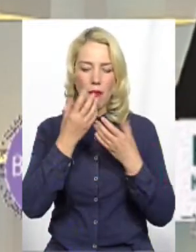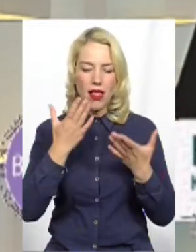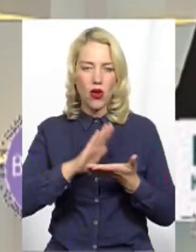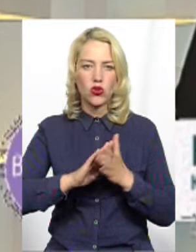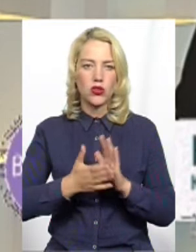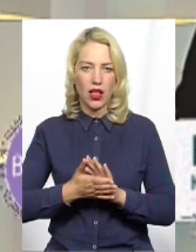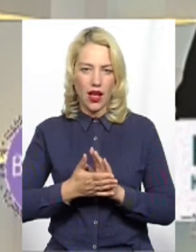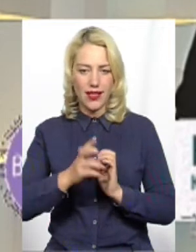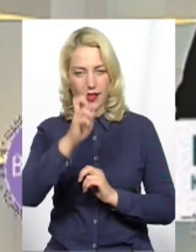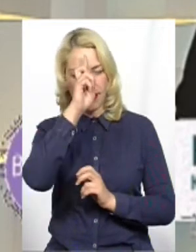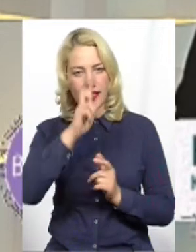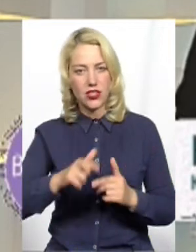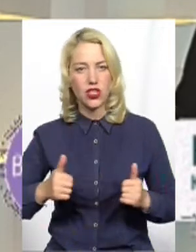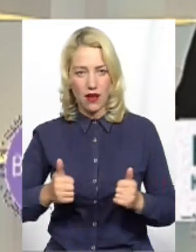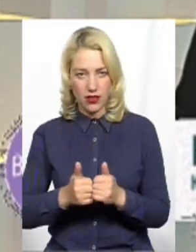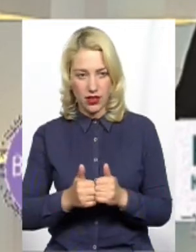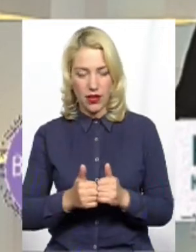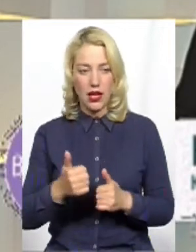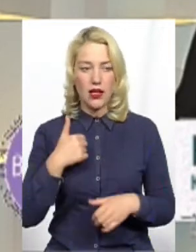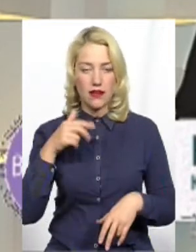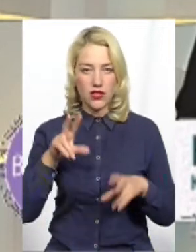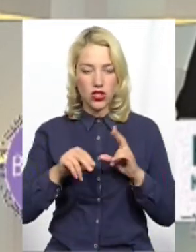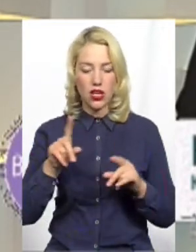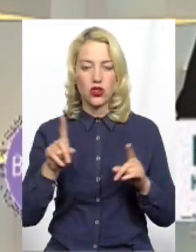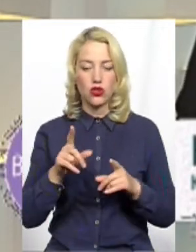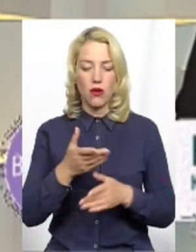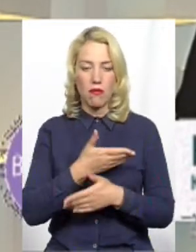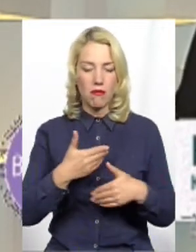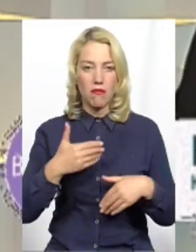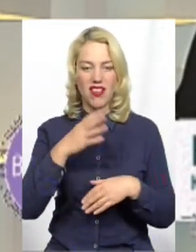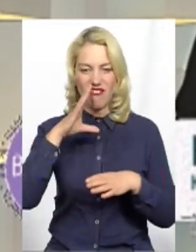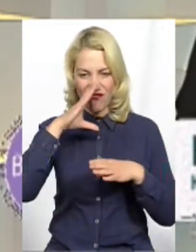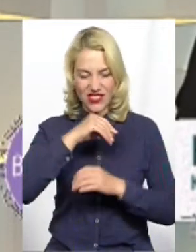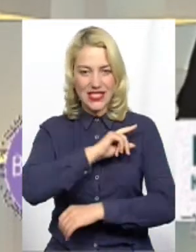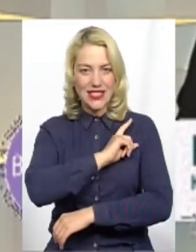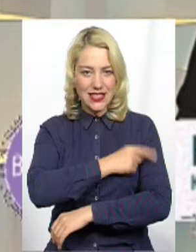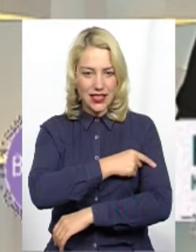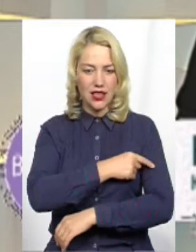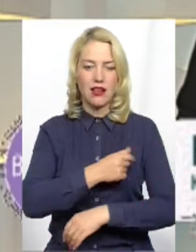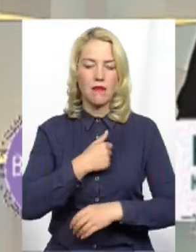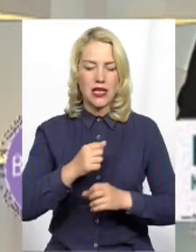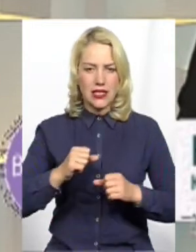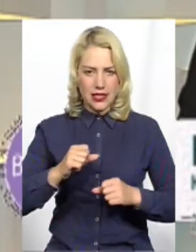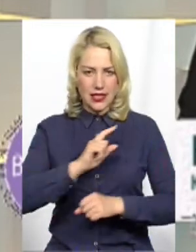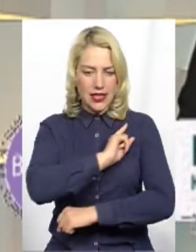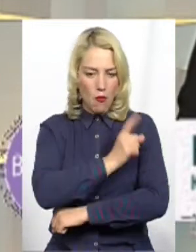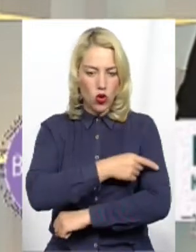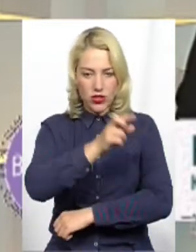Вважаю, що ми досить в силі, тому що ми досить заможня держава, з гарними ресурсами.